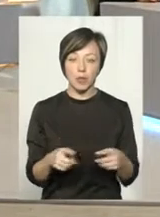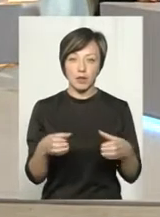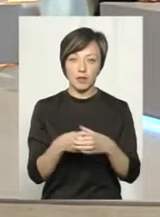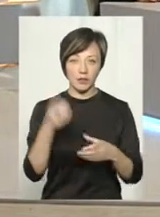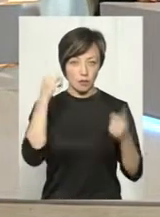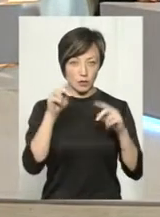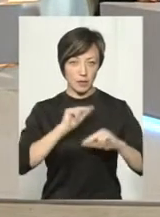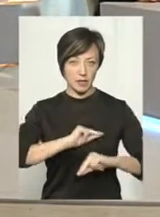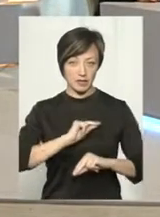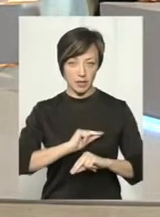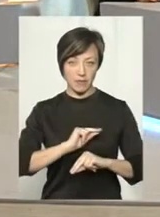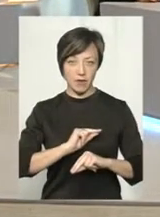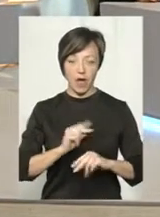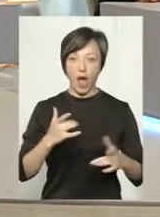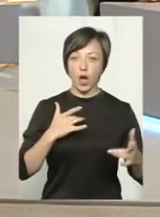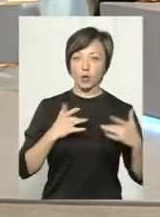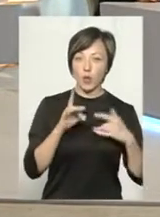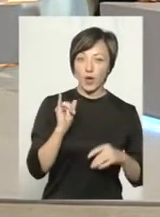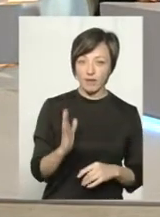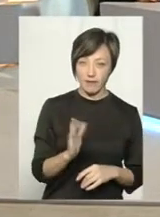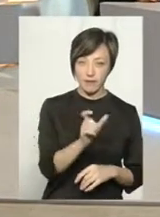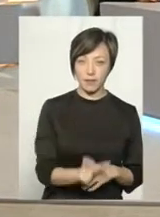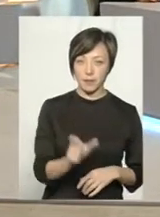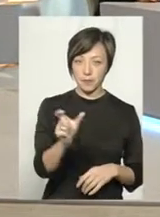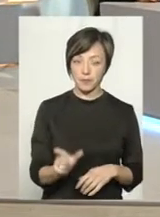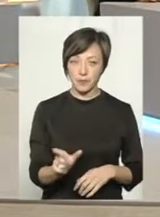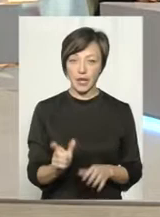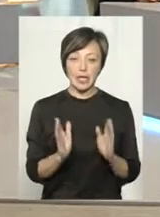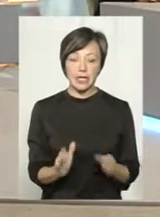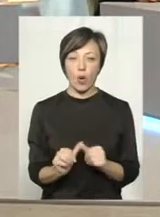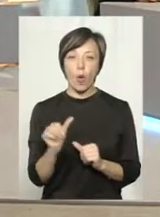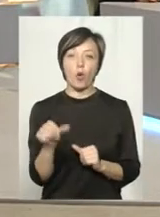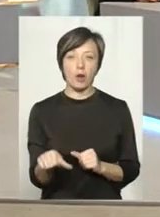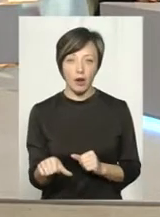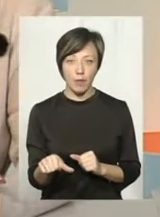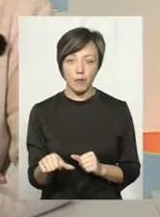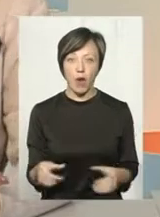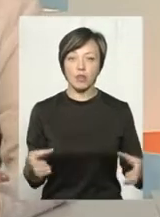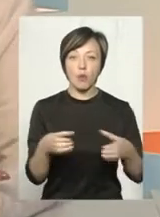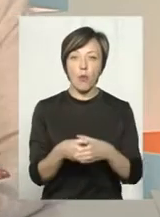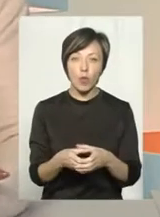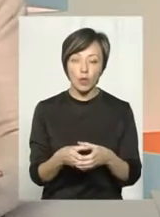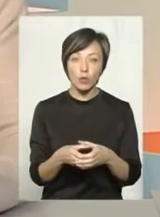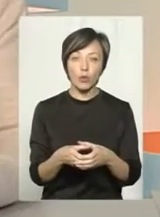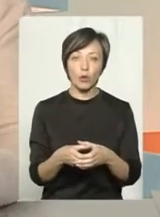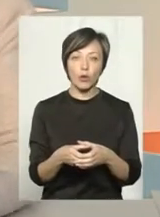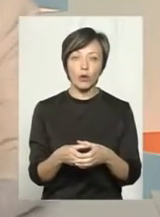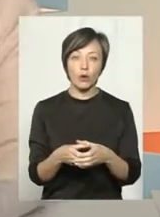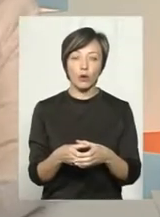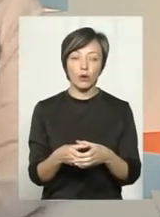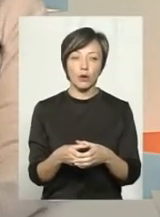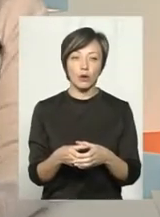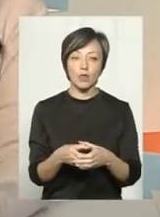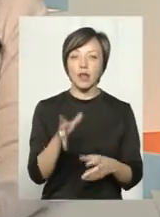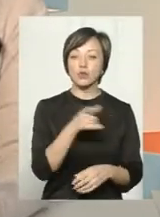творчих працівників, акторів, тільки окремо категорію, як би казати, на